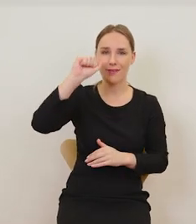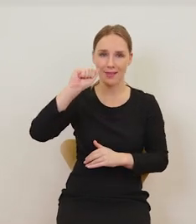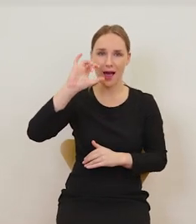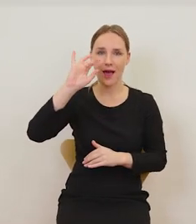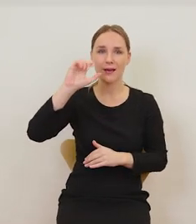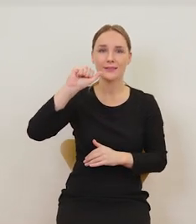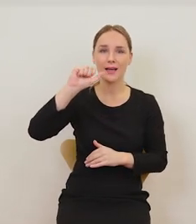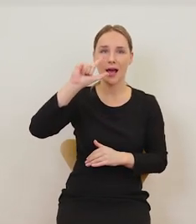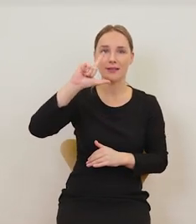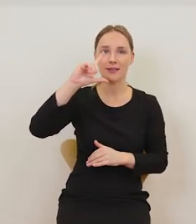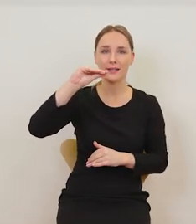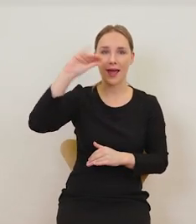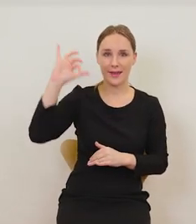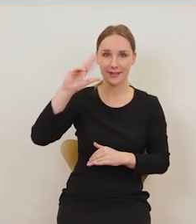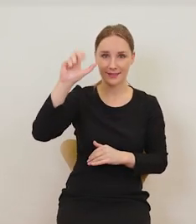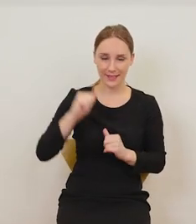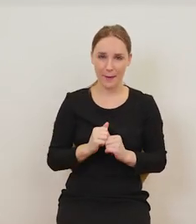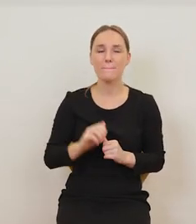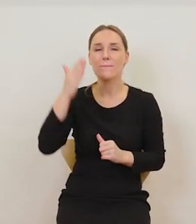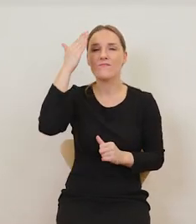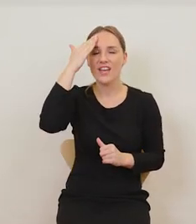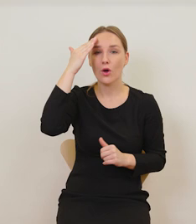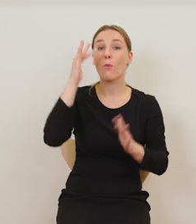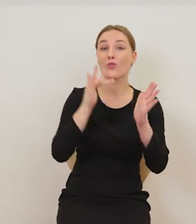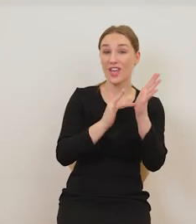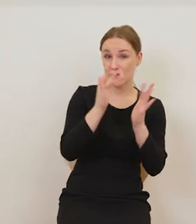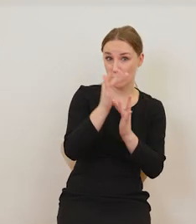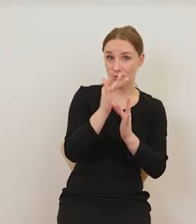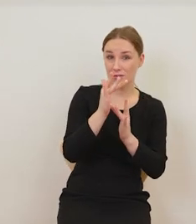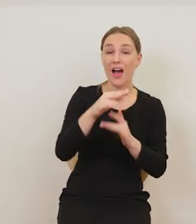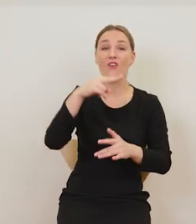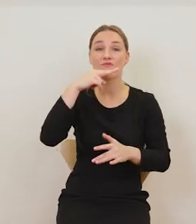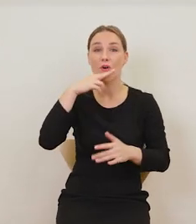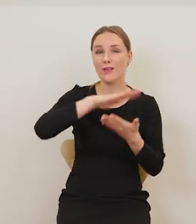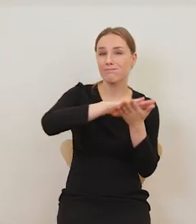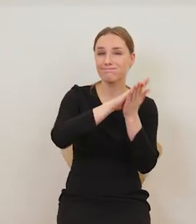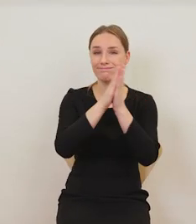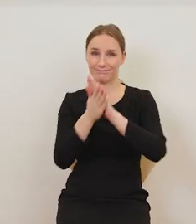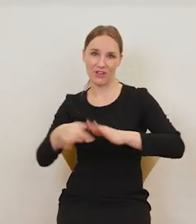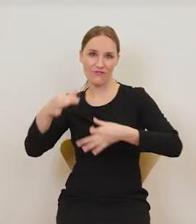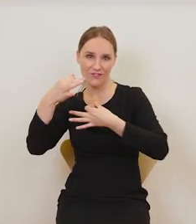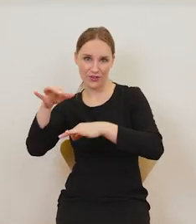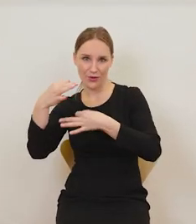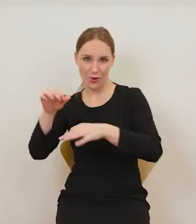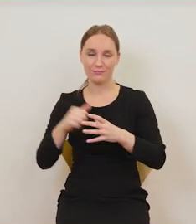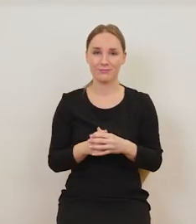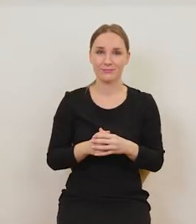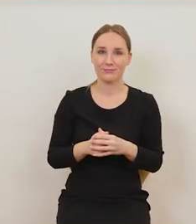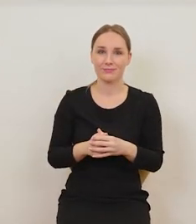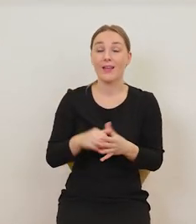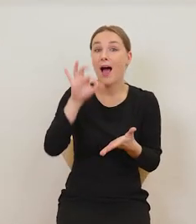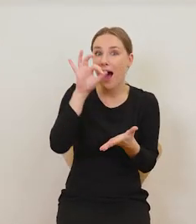Jezus przemienia wodę w wino, więc też mamy ten ślad alkoholu, no bo było potrzebne